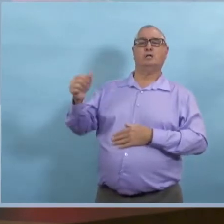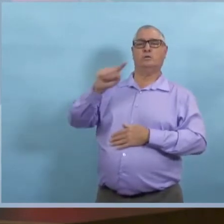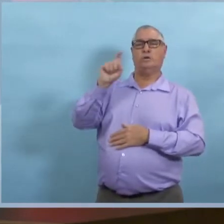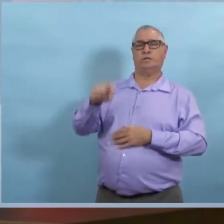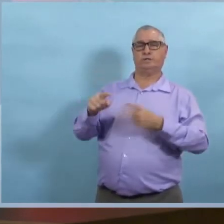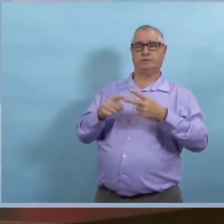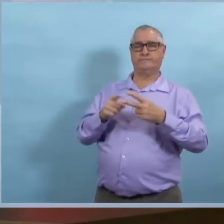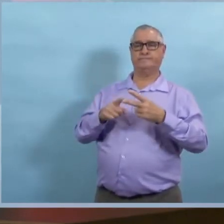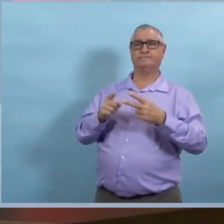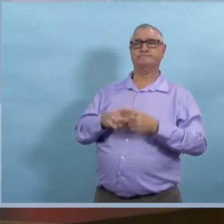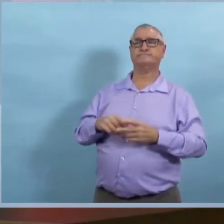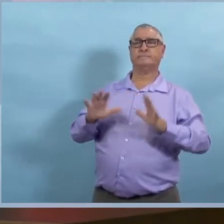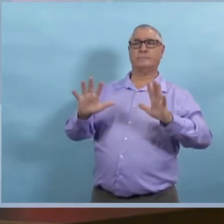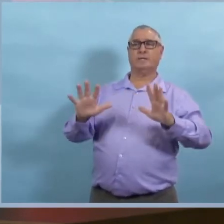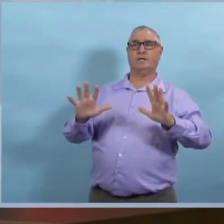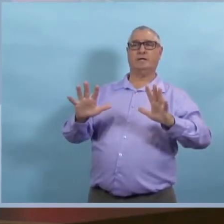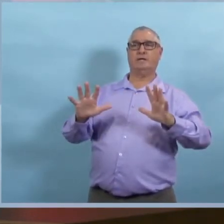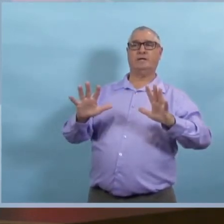Question de suivi?